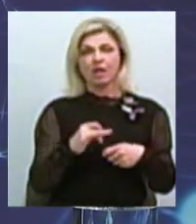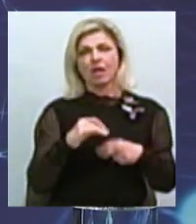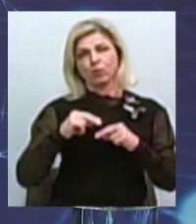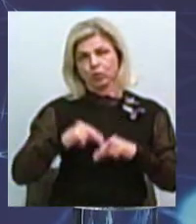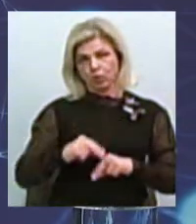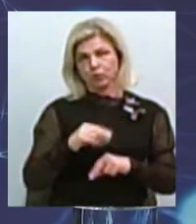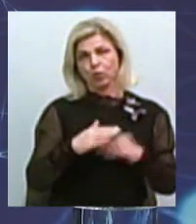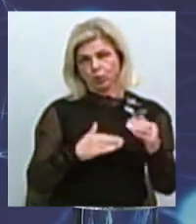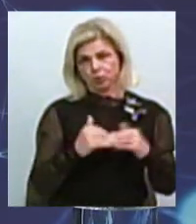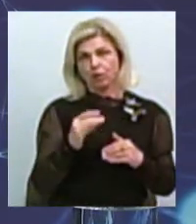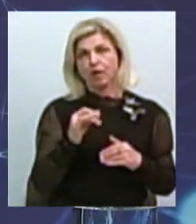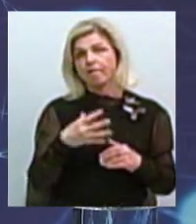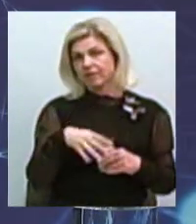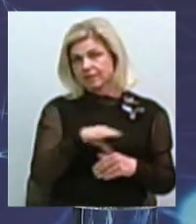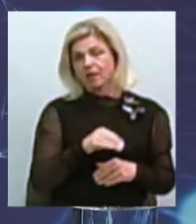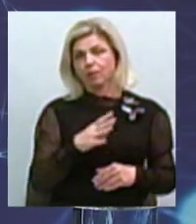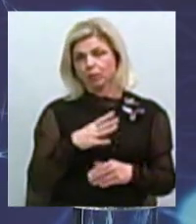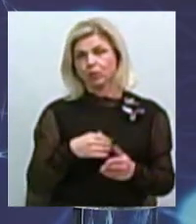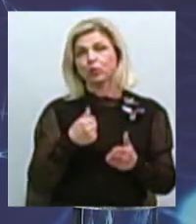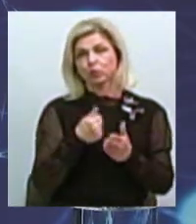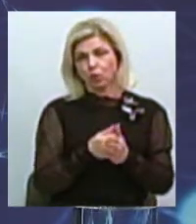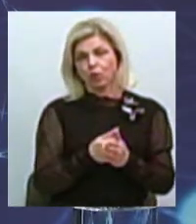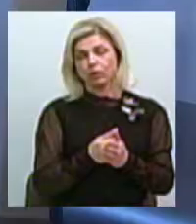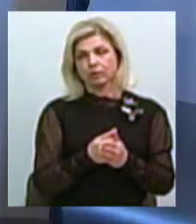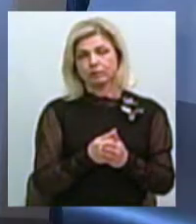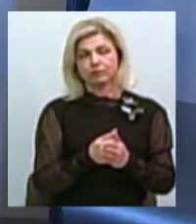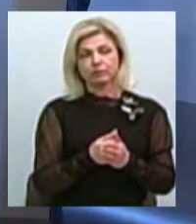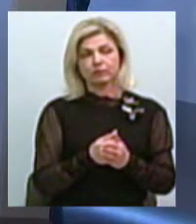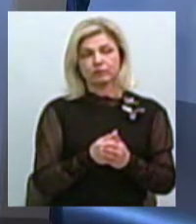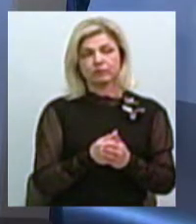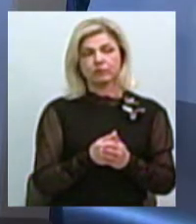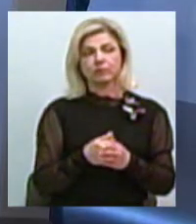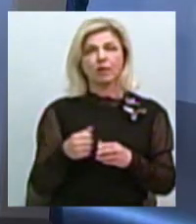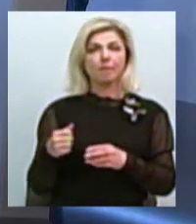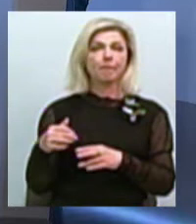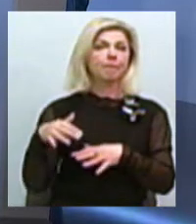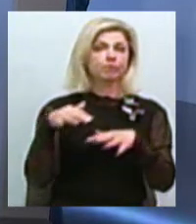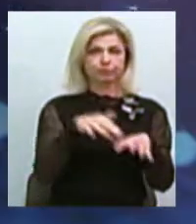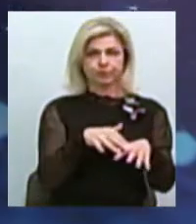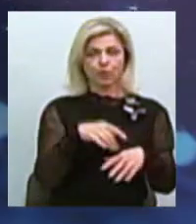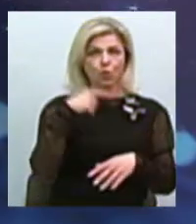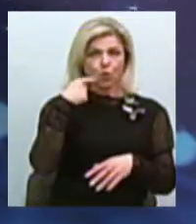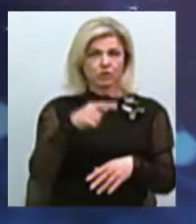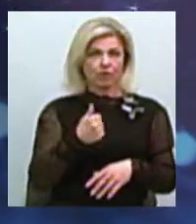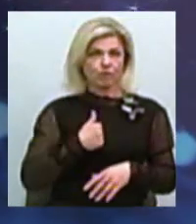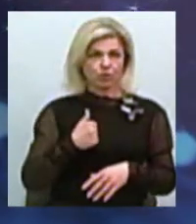-все-все було ще до приходу російських військ. Цього міфу ми обов'язково теж